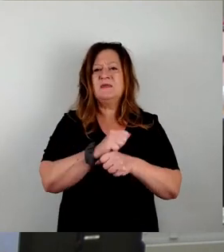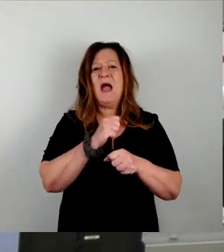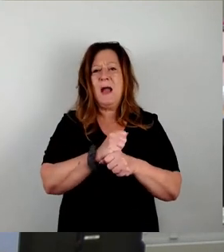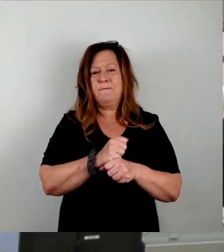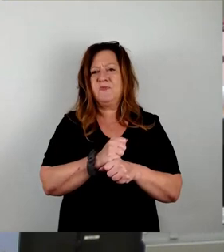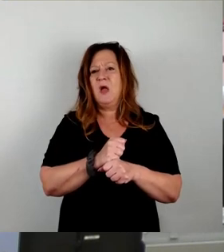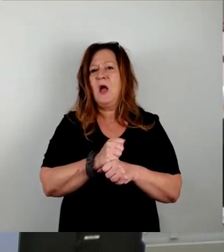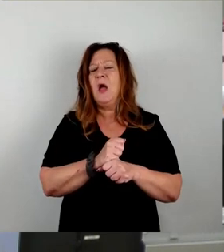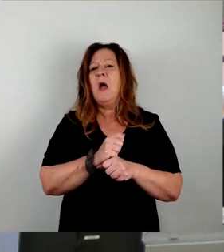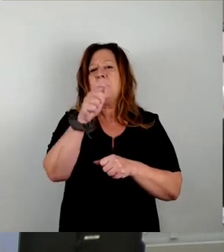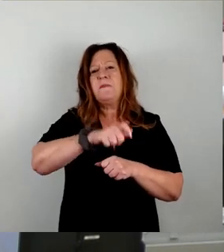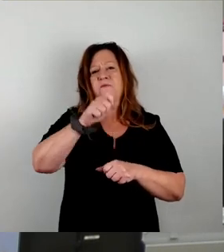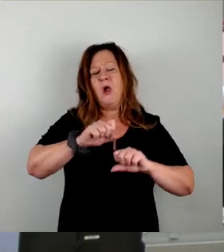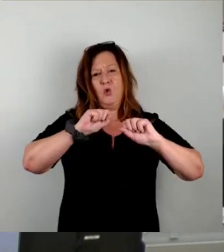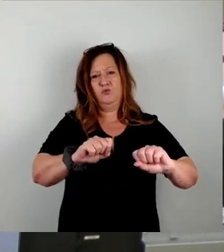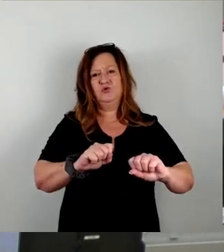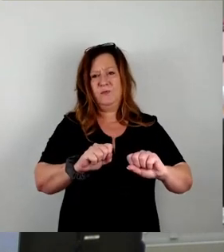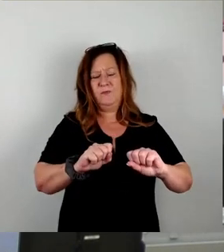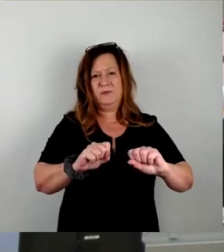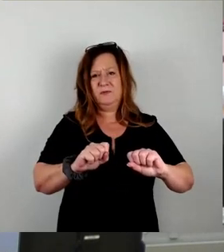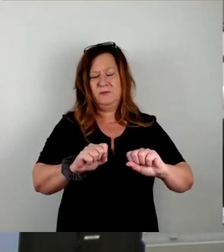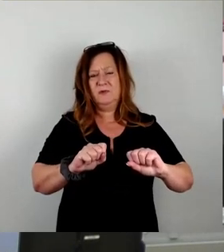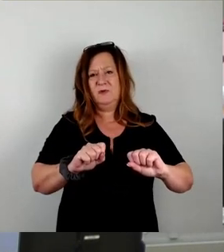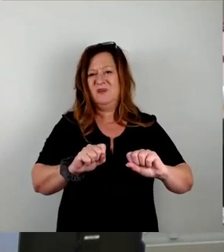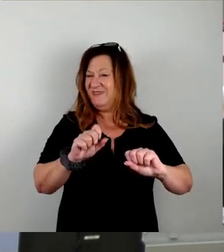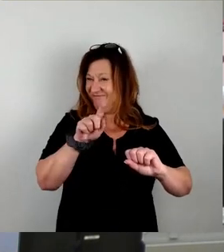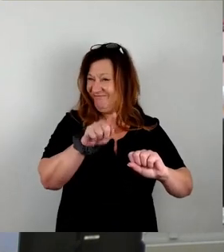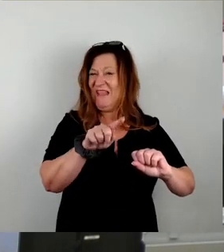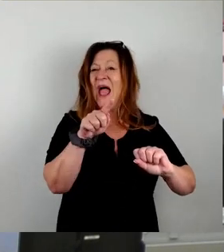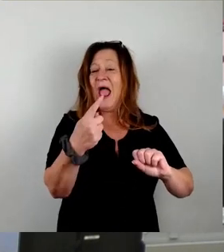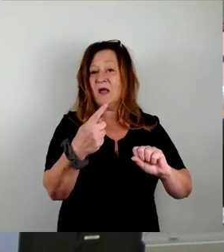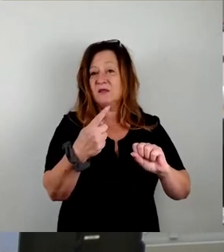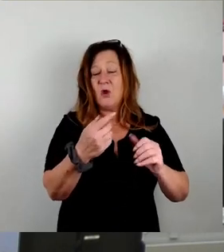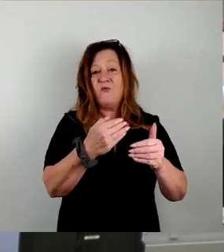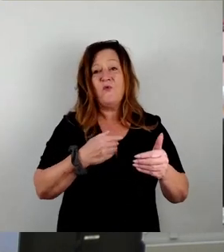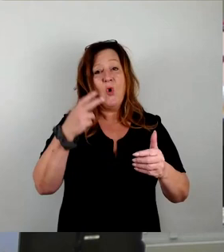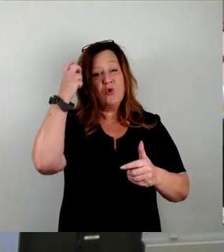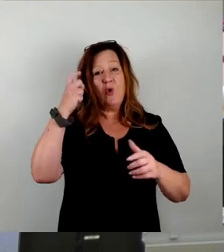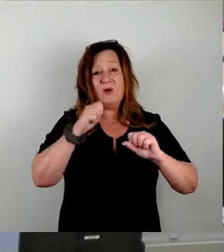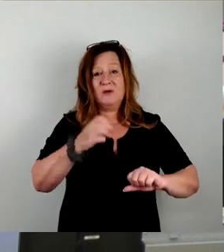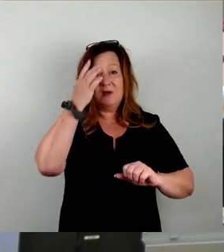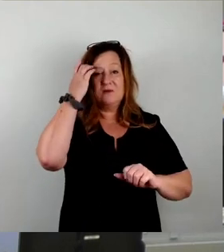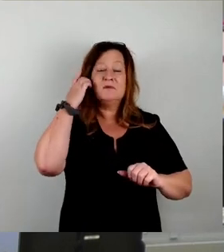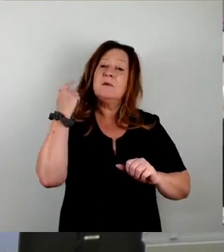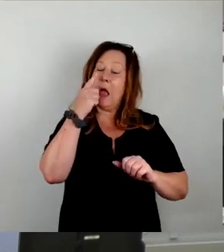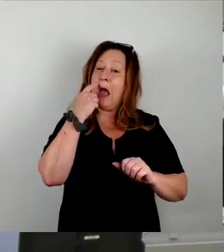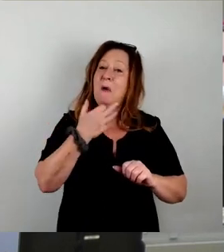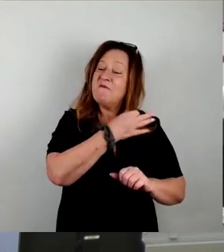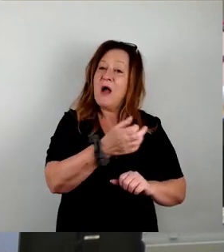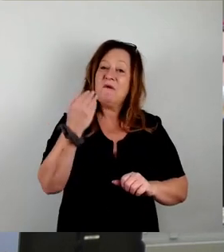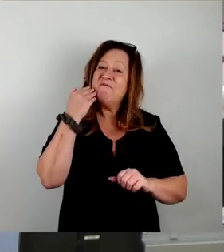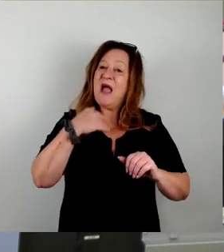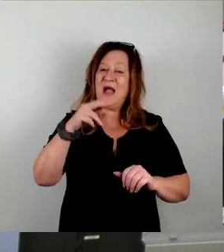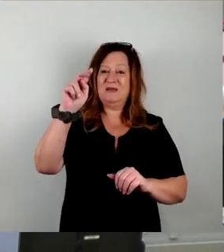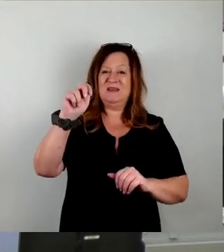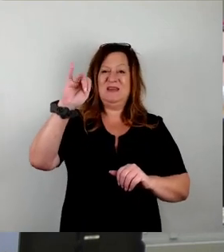Maßnahme, mit denen man selber vorsorgen kann. Gucken Sie auf Ihre Hände. Frage ich Sie mal, ob man das hat. Sie sollten